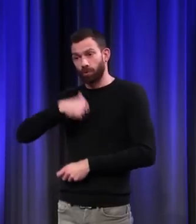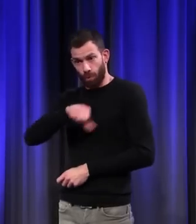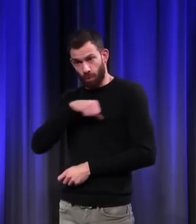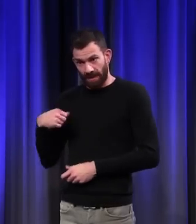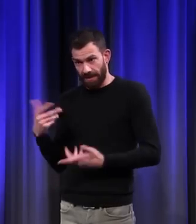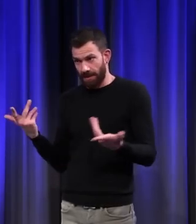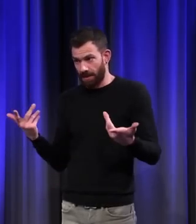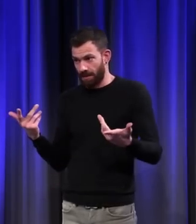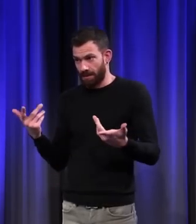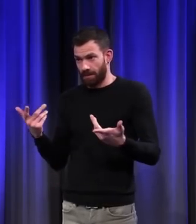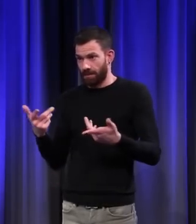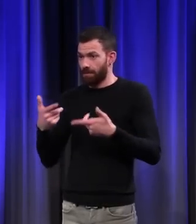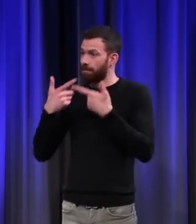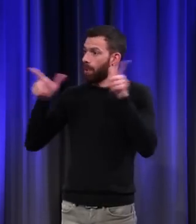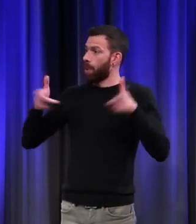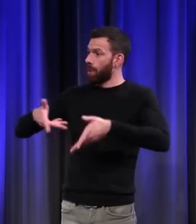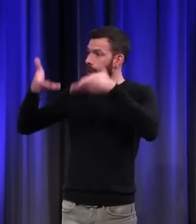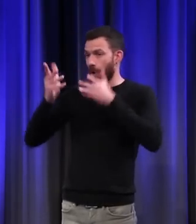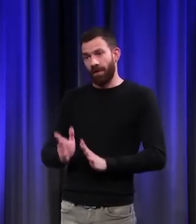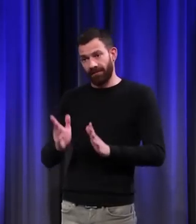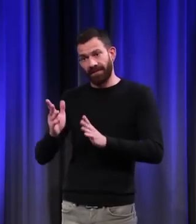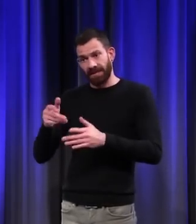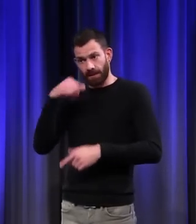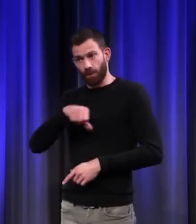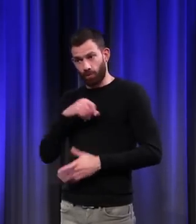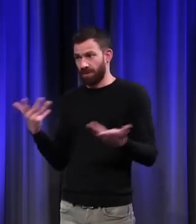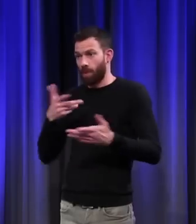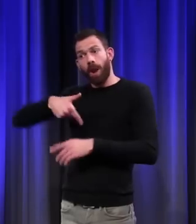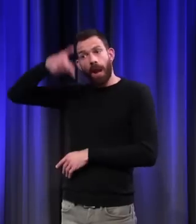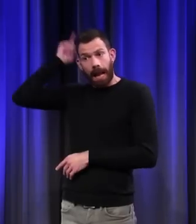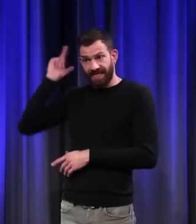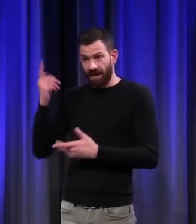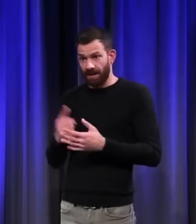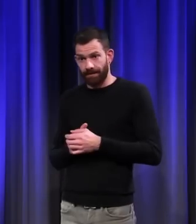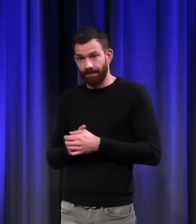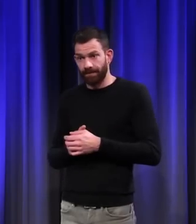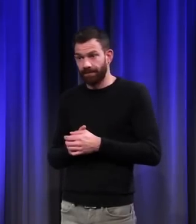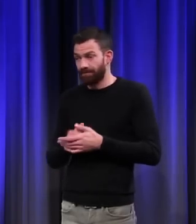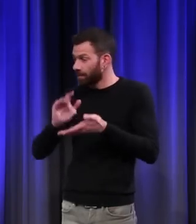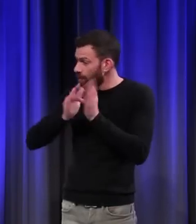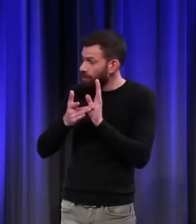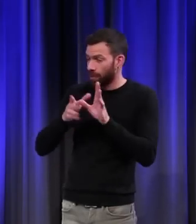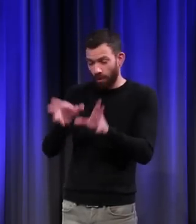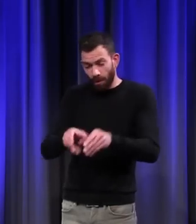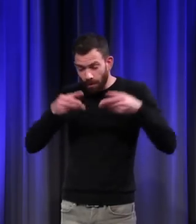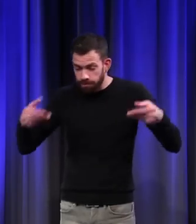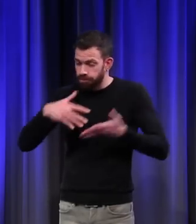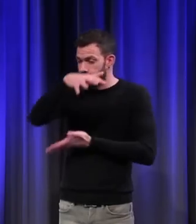langue officielle de la Suisse, c'est le latin. Tout ce qui est constitutionnel et